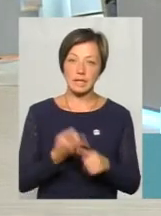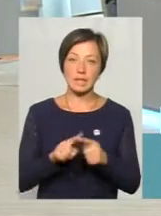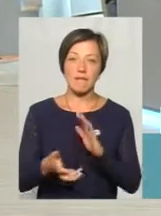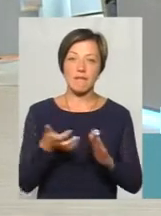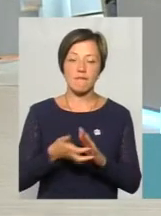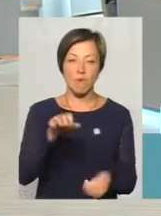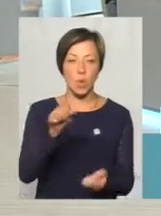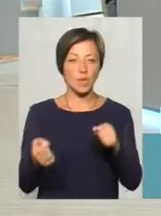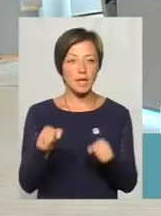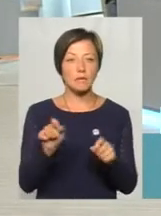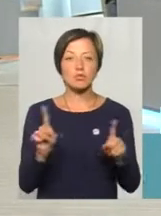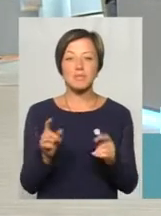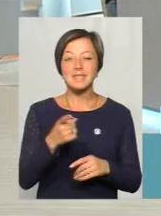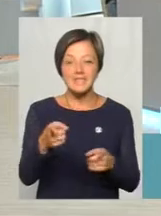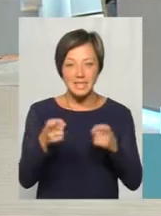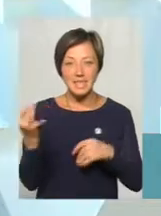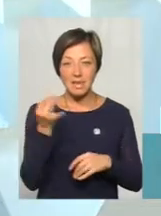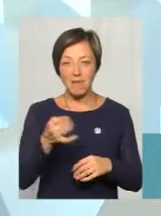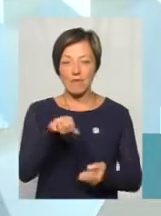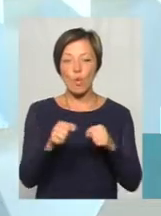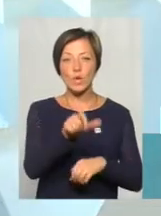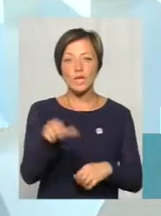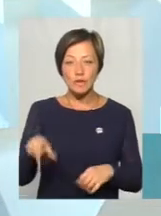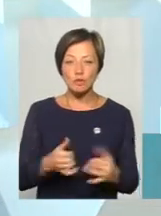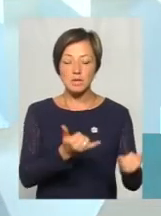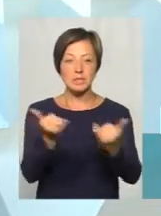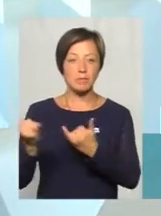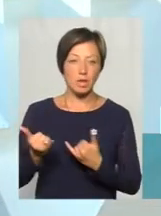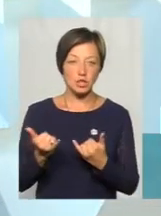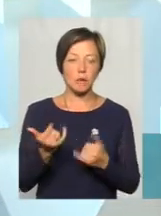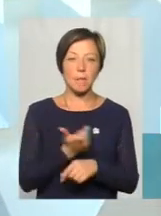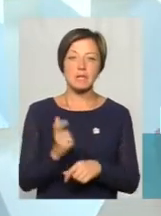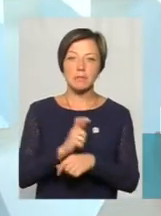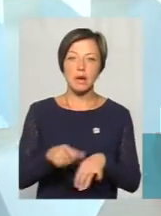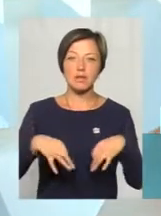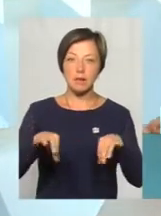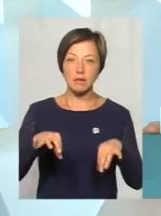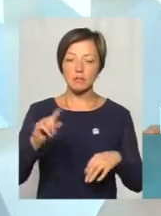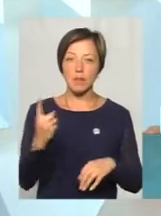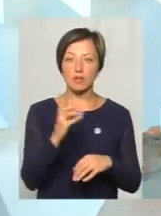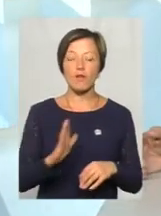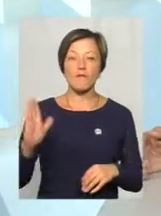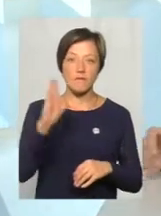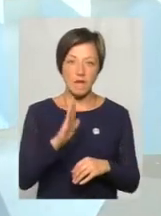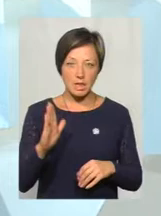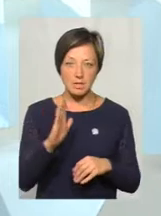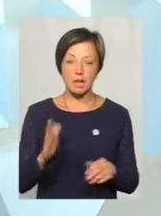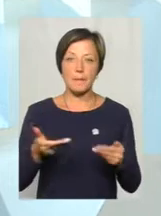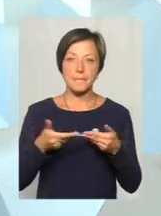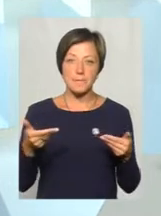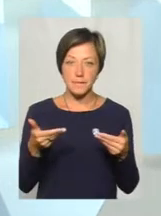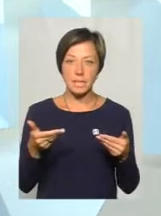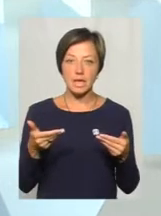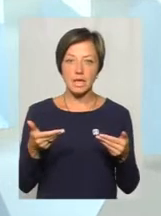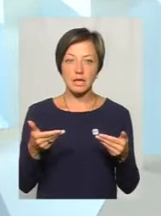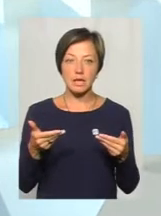водії. Для того, щоб зацікавити водії, для того, щоб забезпечити максимальний транспорт з 1 вересня, ми пішли